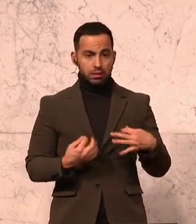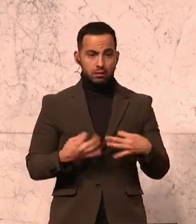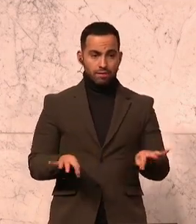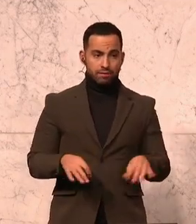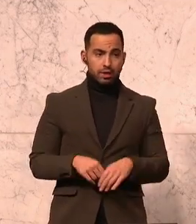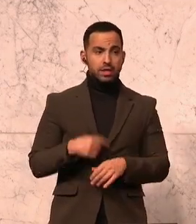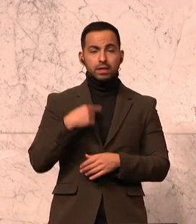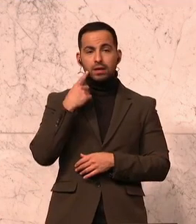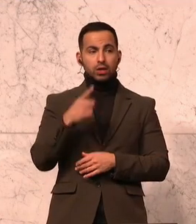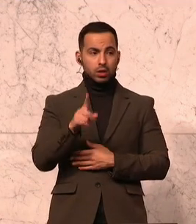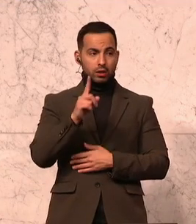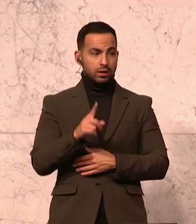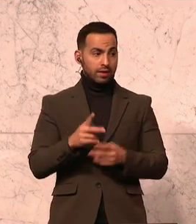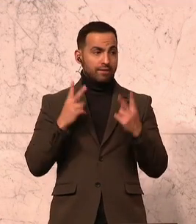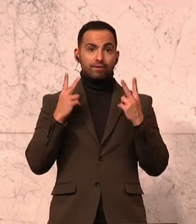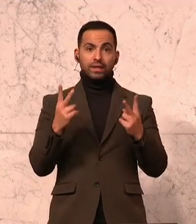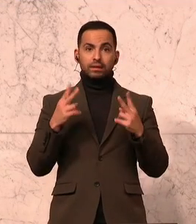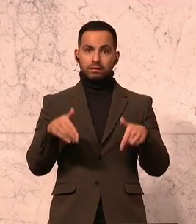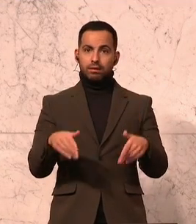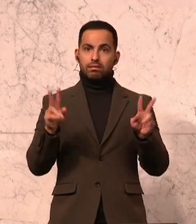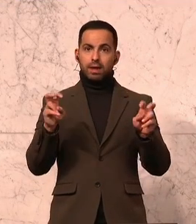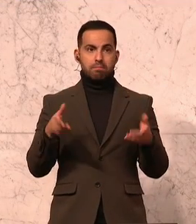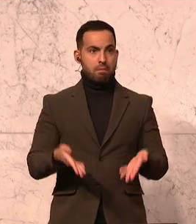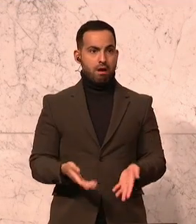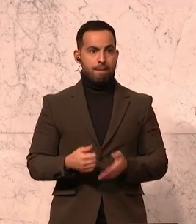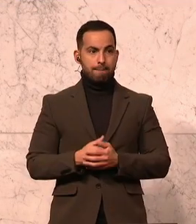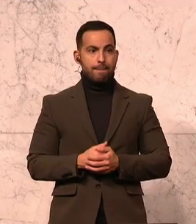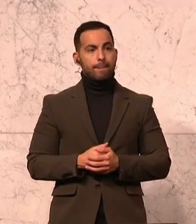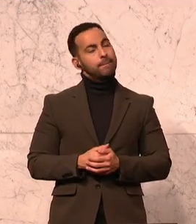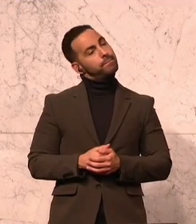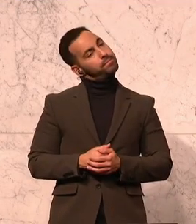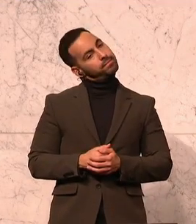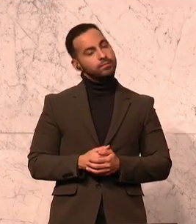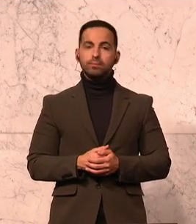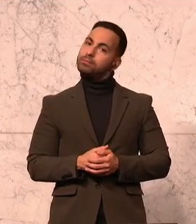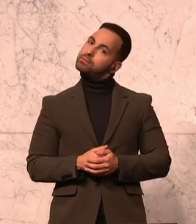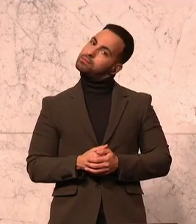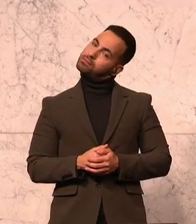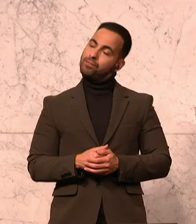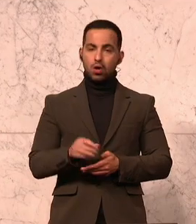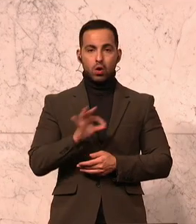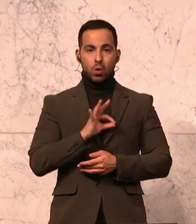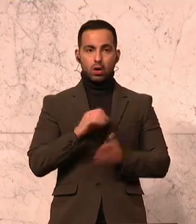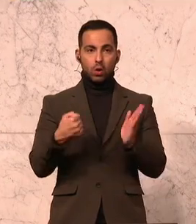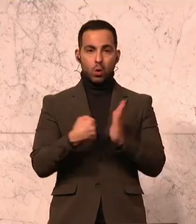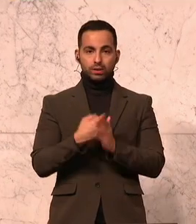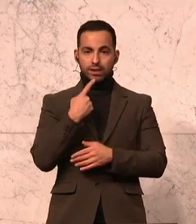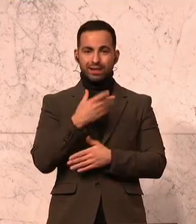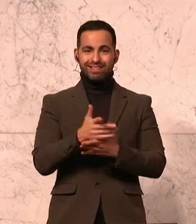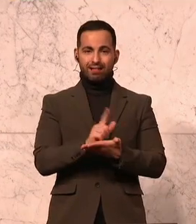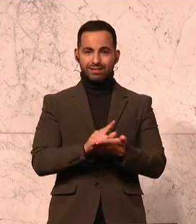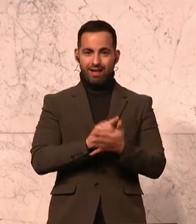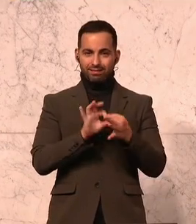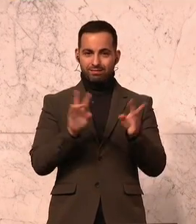glaube, das ist viel zu wesentlich und viel zu wichtig, dieses Thema. Genauso das zweite Thema, das der Kollege Kotzer angesprochen hat, das war die Teilzeit.